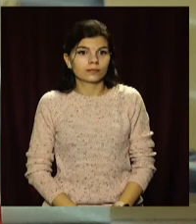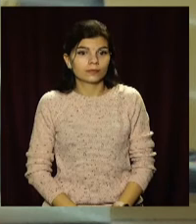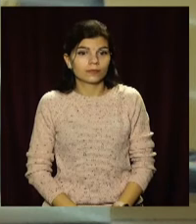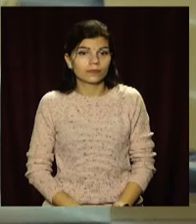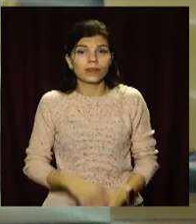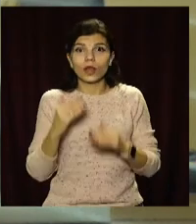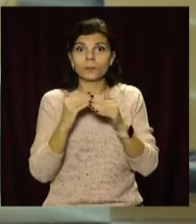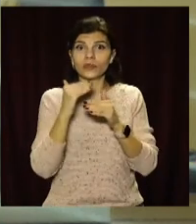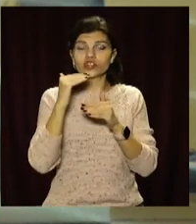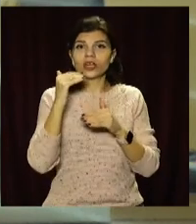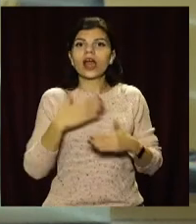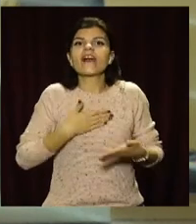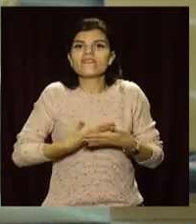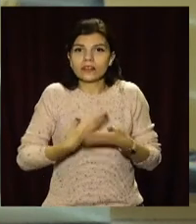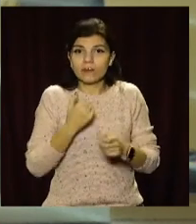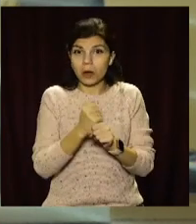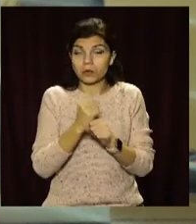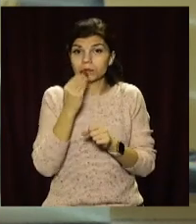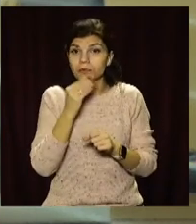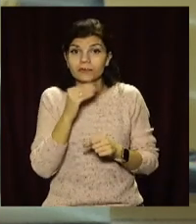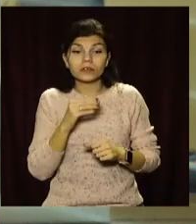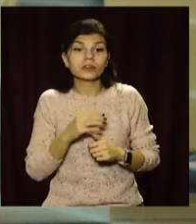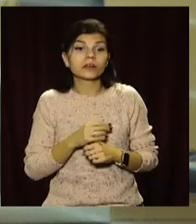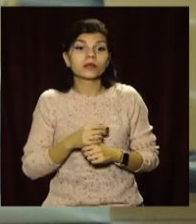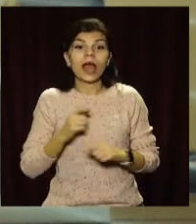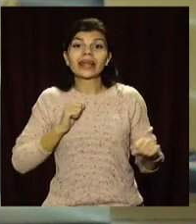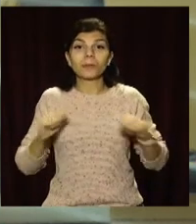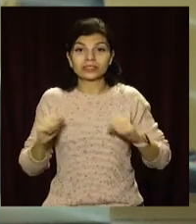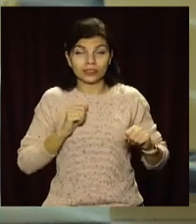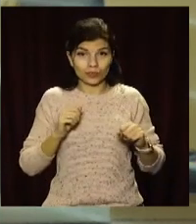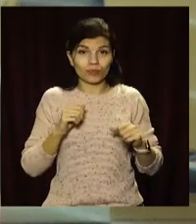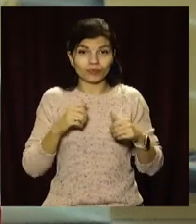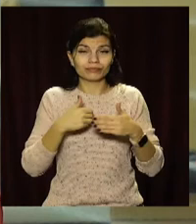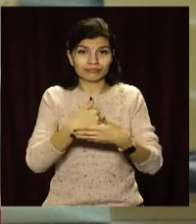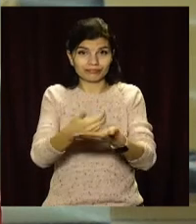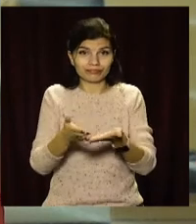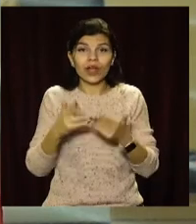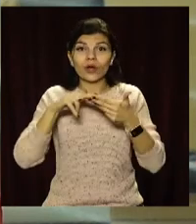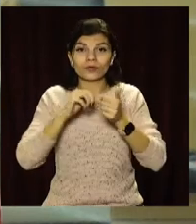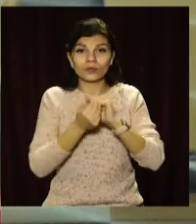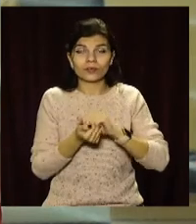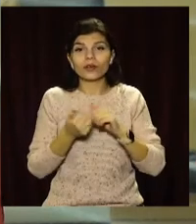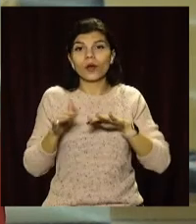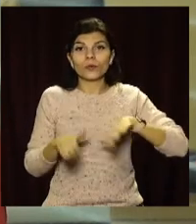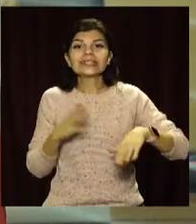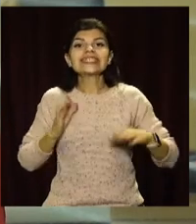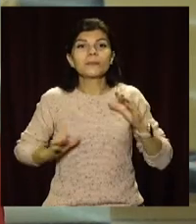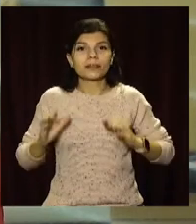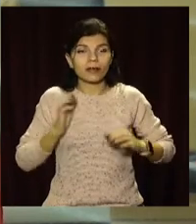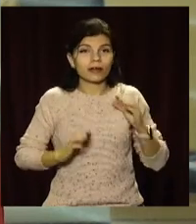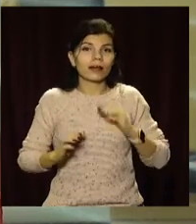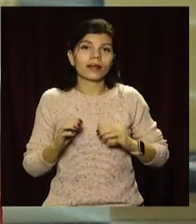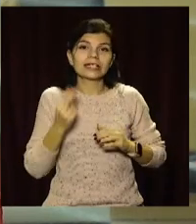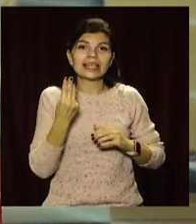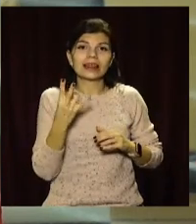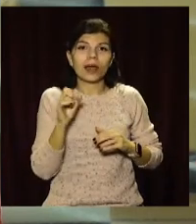Підвищують ефективність роботи. У Центрі надання адміністративних послуг Кам'янського пройшов черговий семінар. Фахівцям